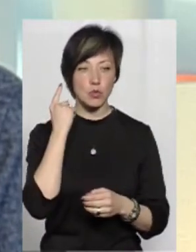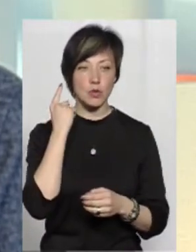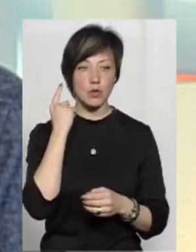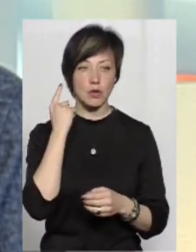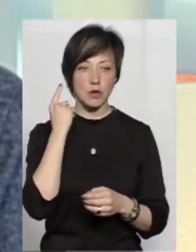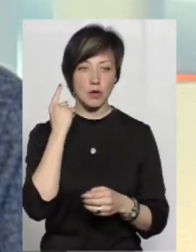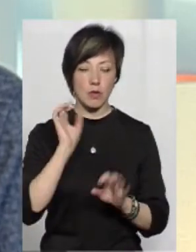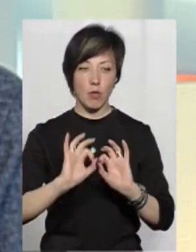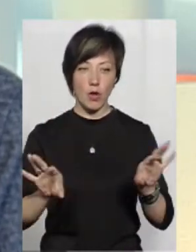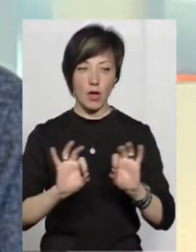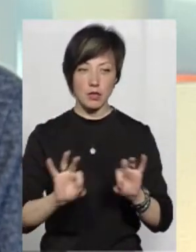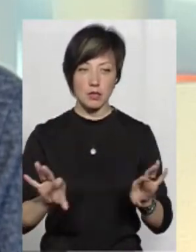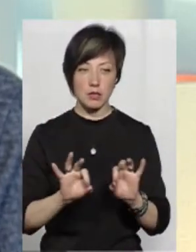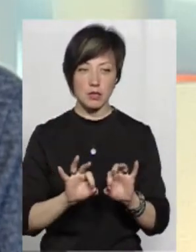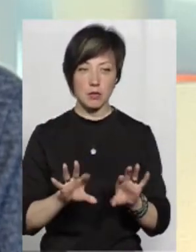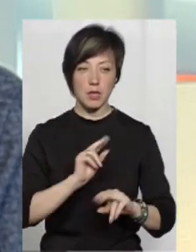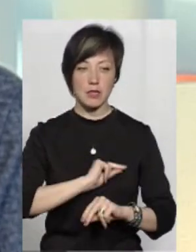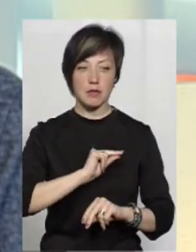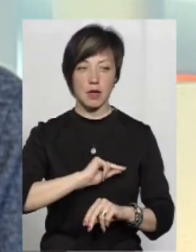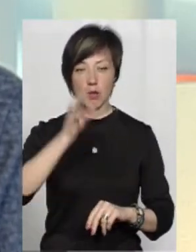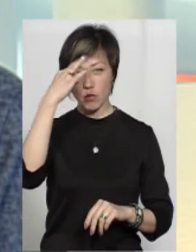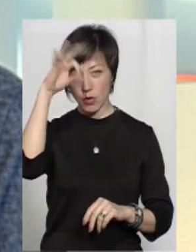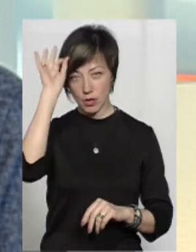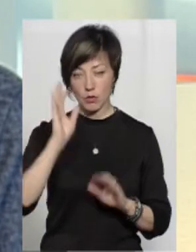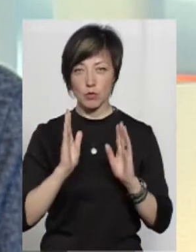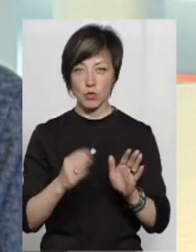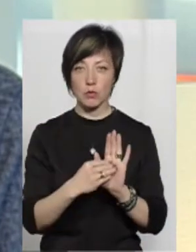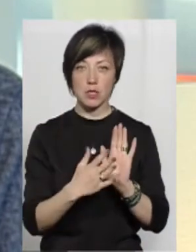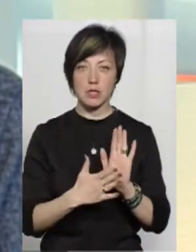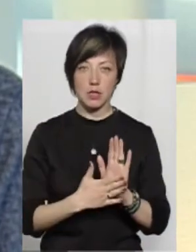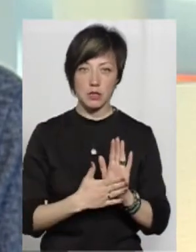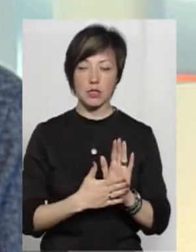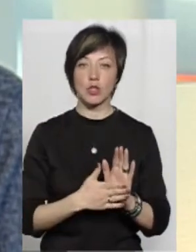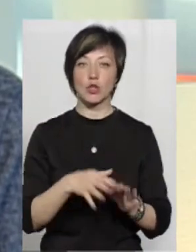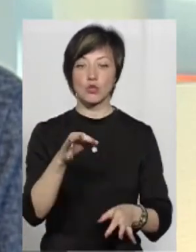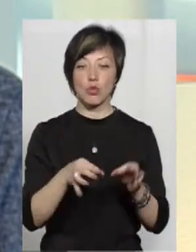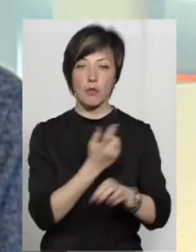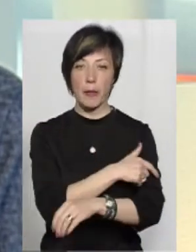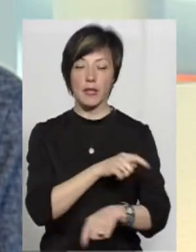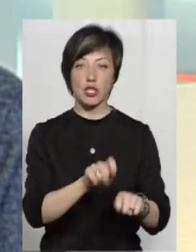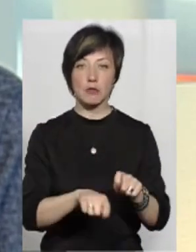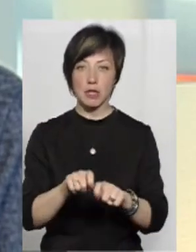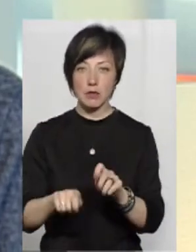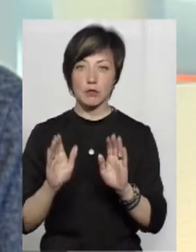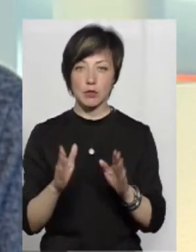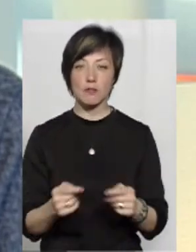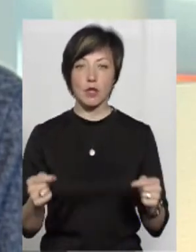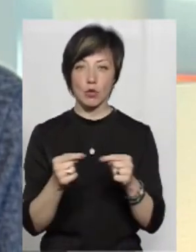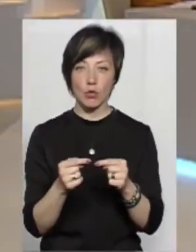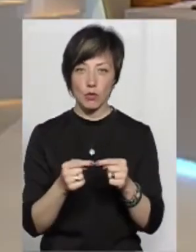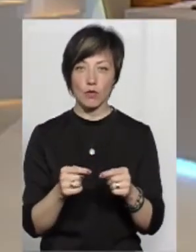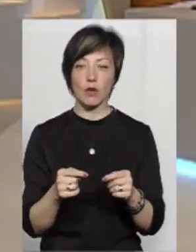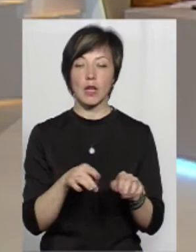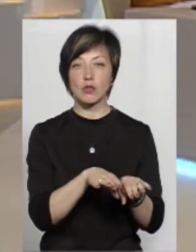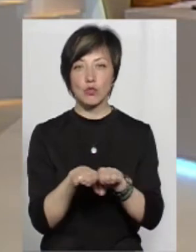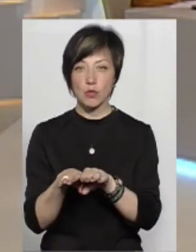поясненнях працівника поліції, що будуть призначати, в тому числі, судово-медичні експертизи, які будуть встановлювати, в тому